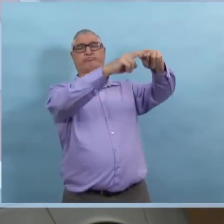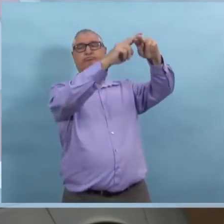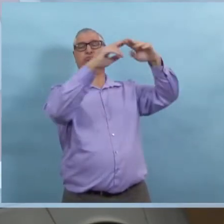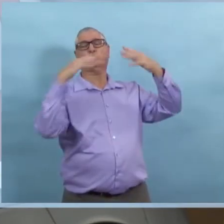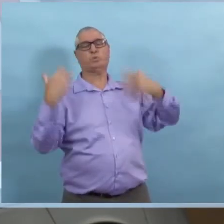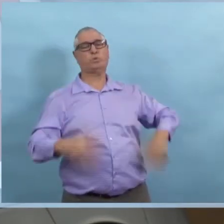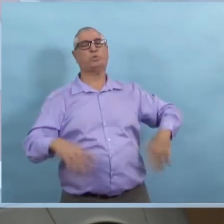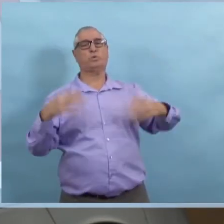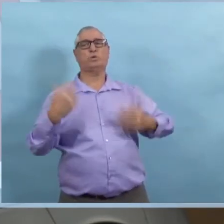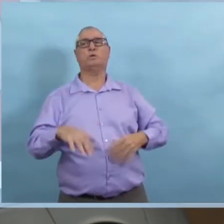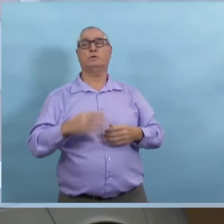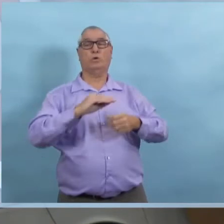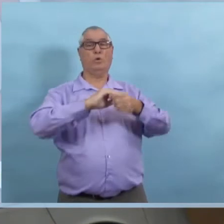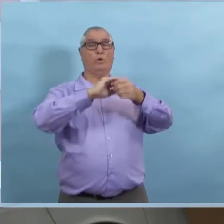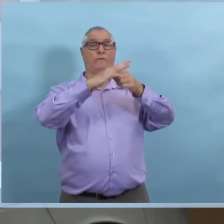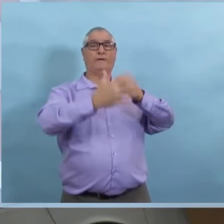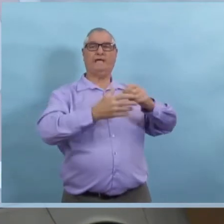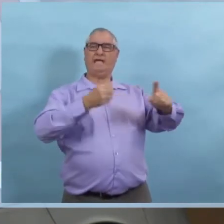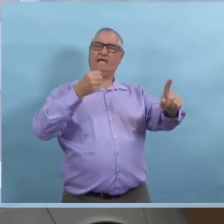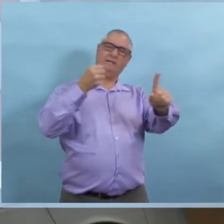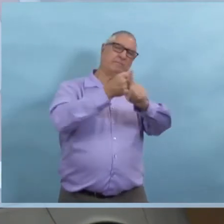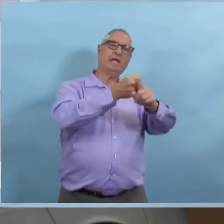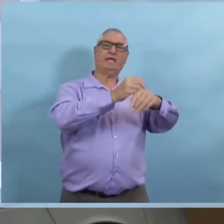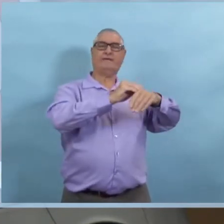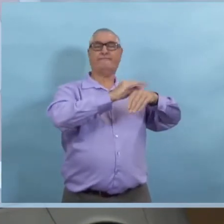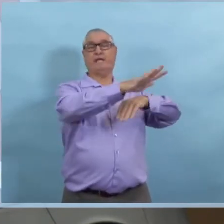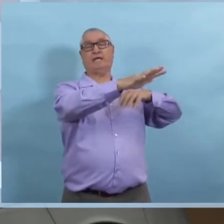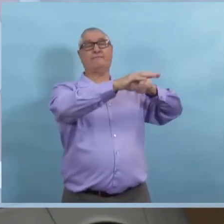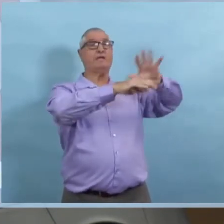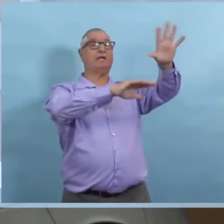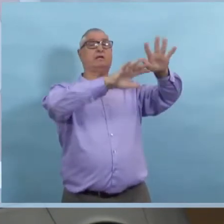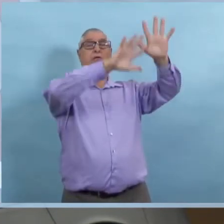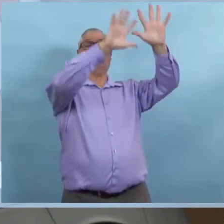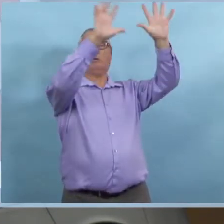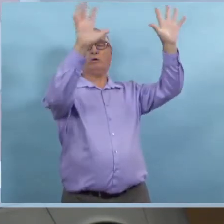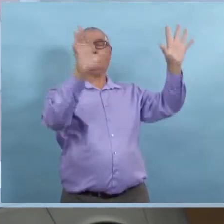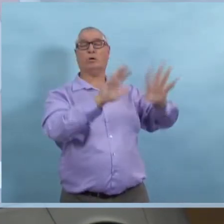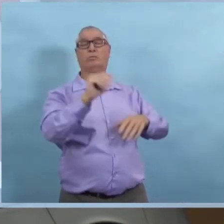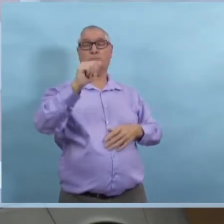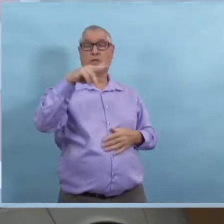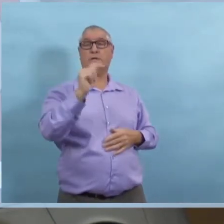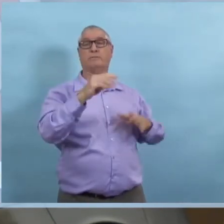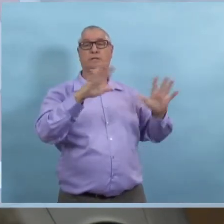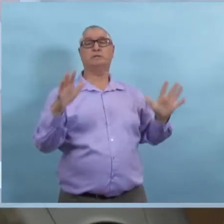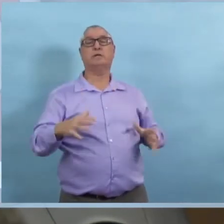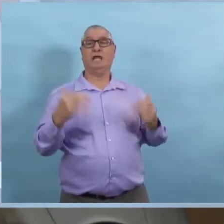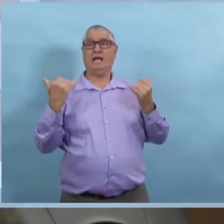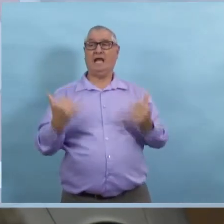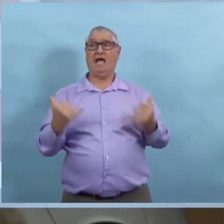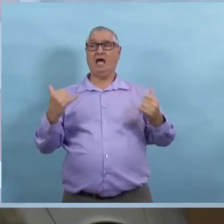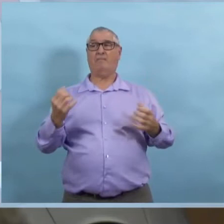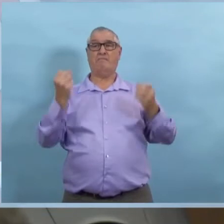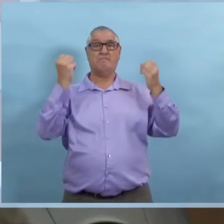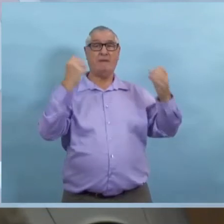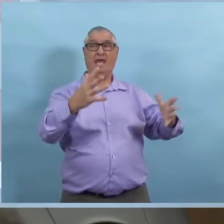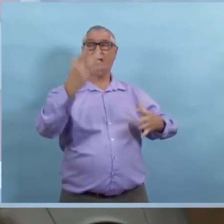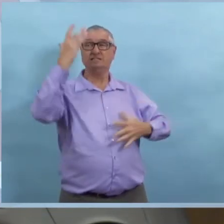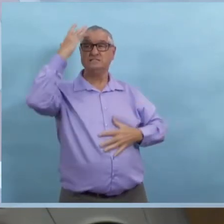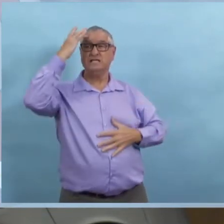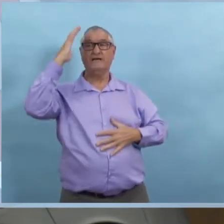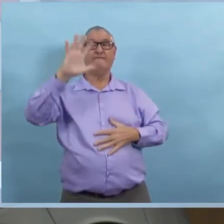foyer de soins personnels Parkview. Il y a vraiment un foyer épidémique qui représente une énorme menace lorsqu'on parle de transmission